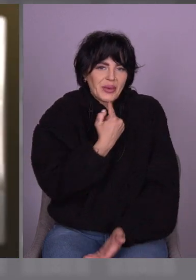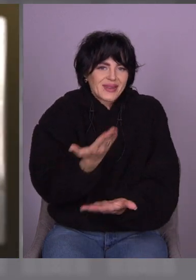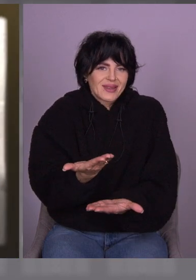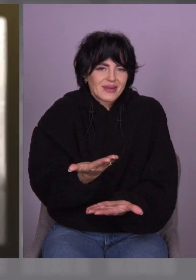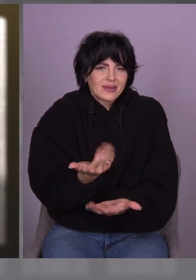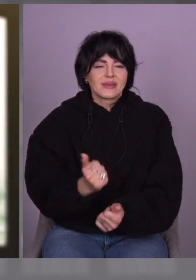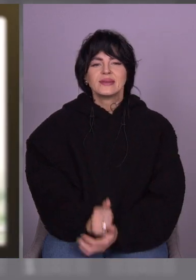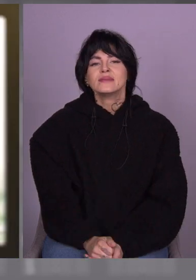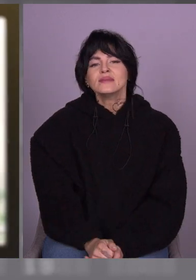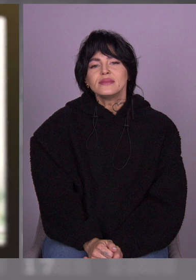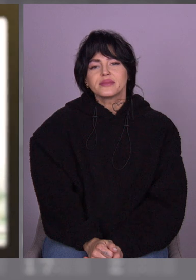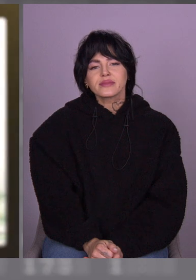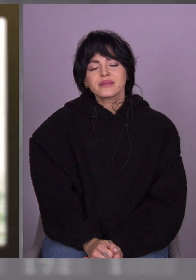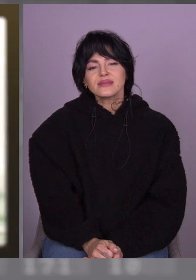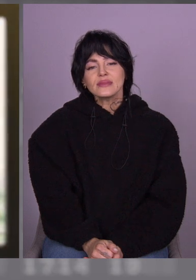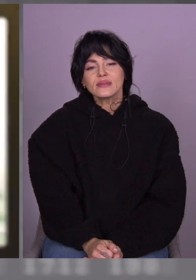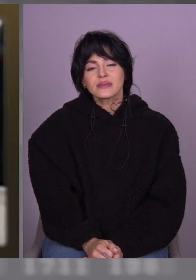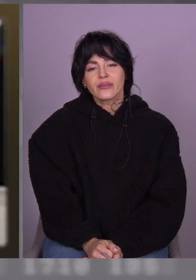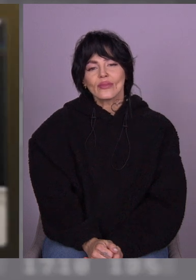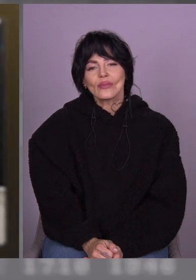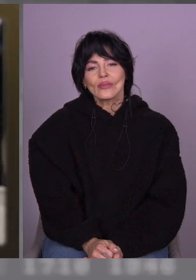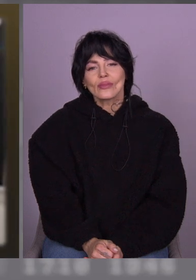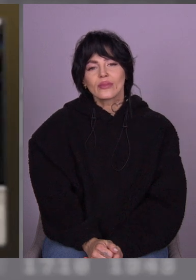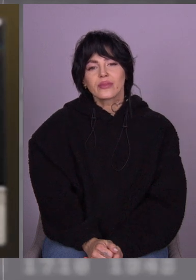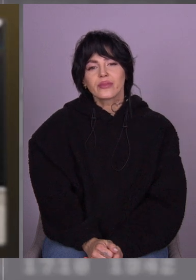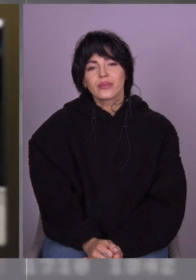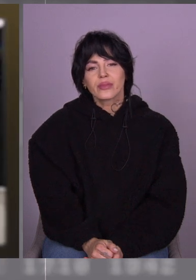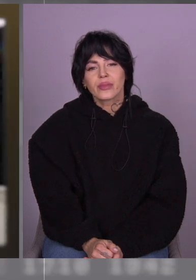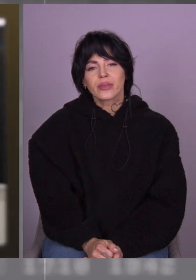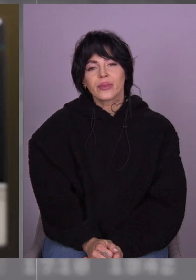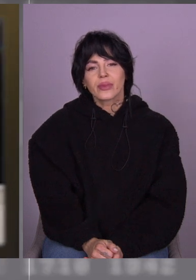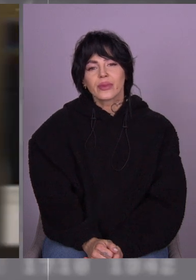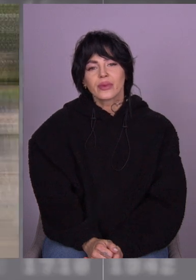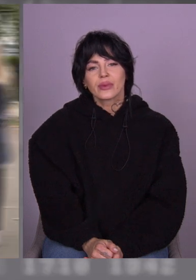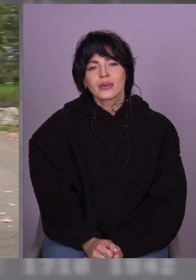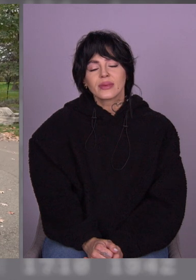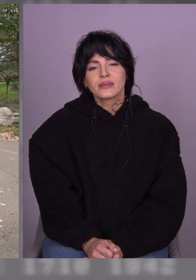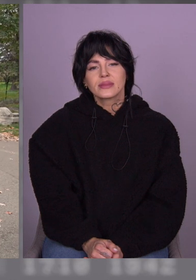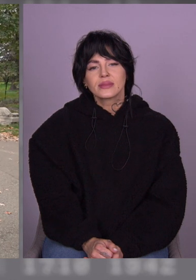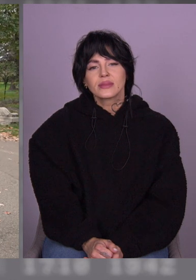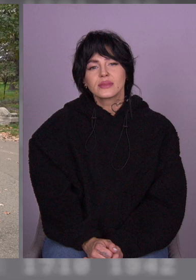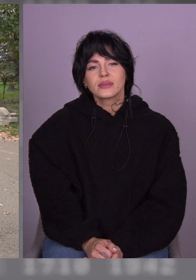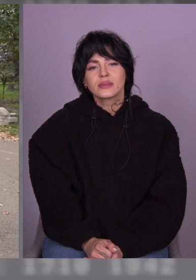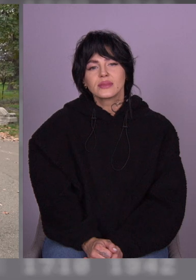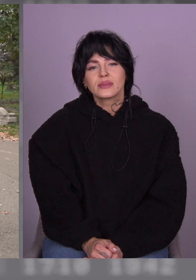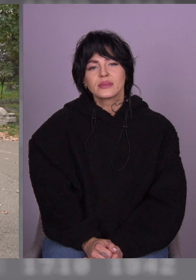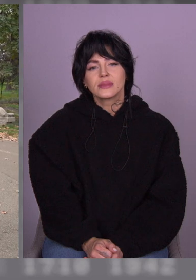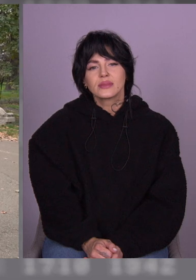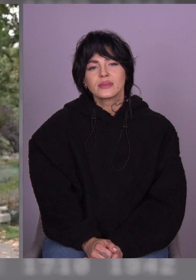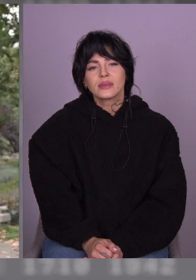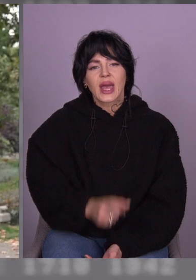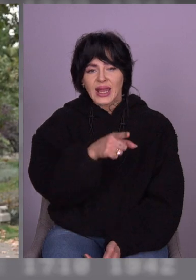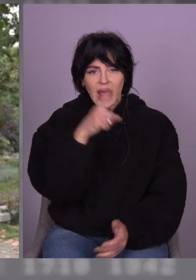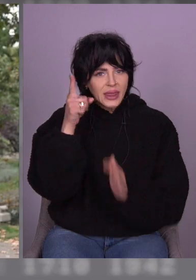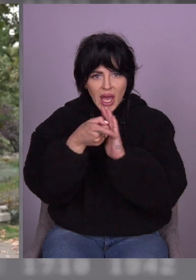Я просто теж дуже люблю жабок, бачите, у мене теж є жабка. Ми з вами на одній хвилі. Так, ти не пізнав, що тут ви югорки?